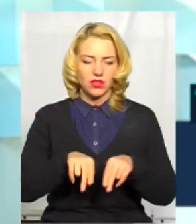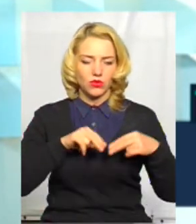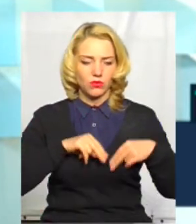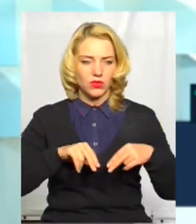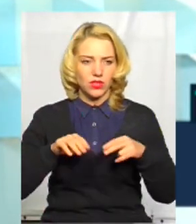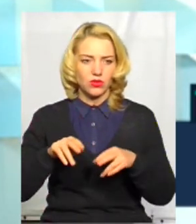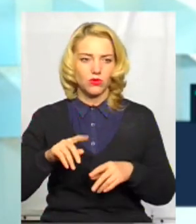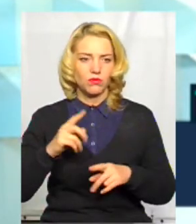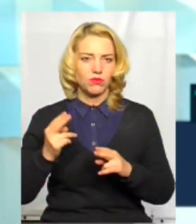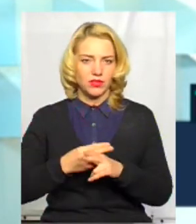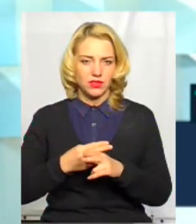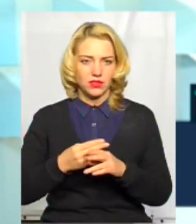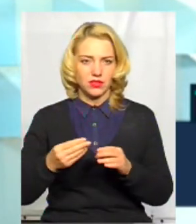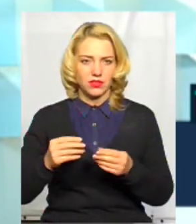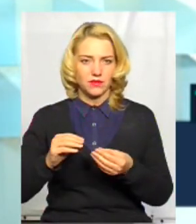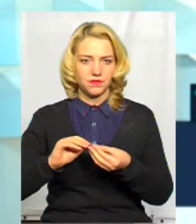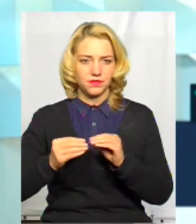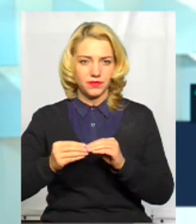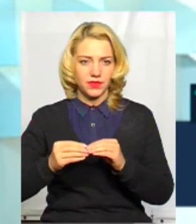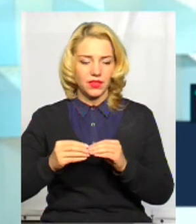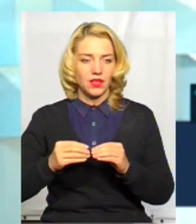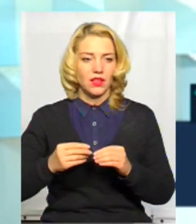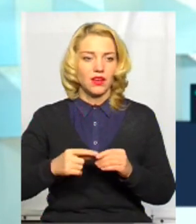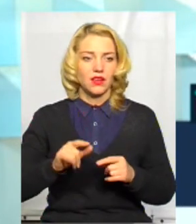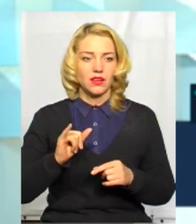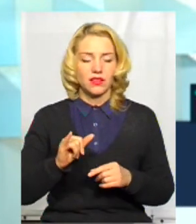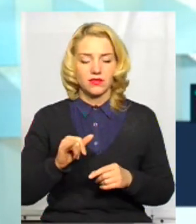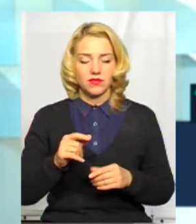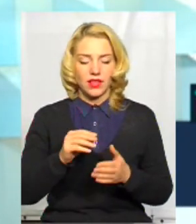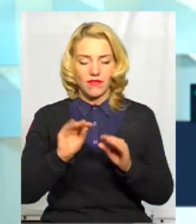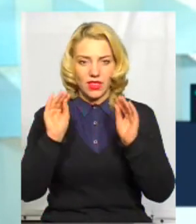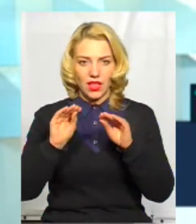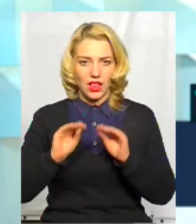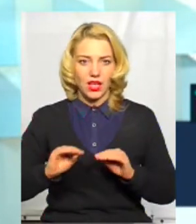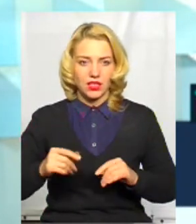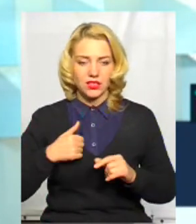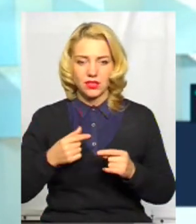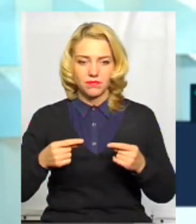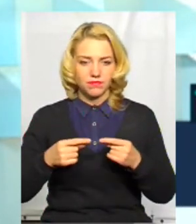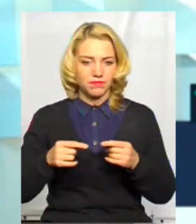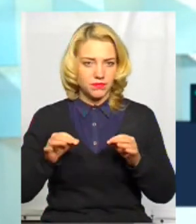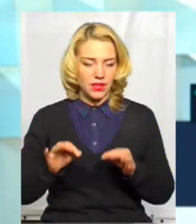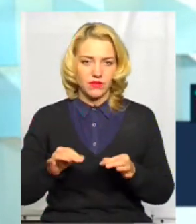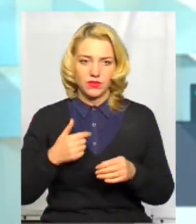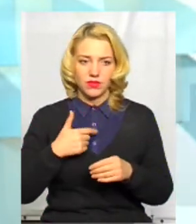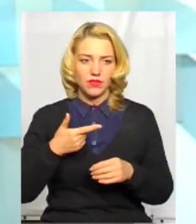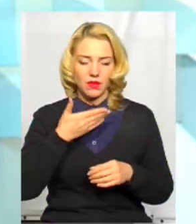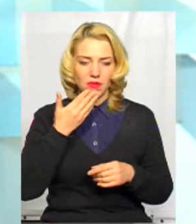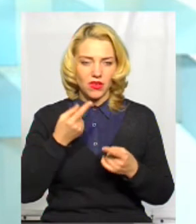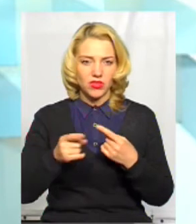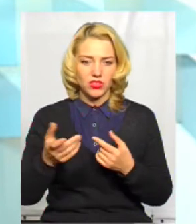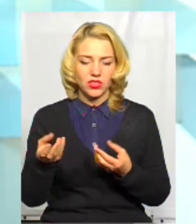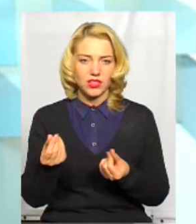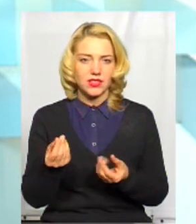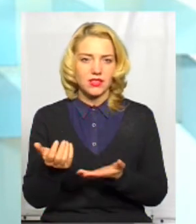І це факт. Тому що все, що сказано в цій декларації, це є абсолютна правда. Я дійсно не маю інших статків,